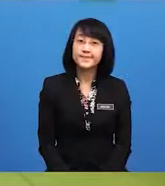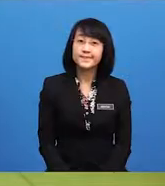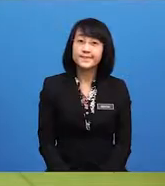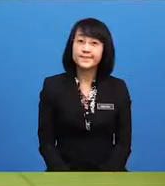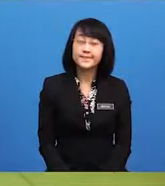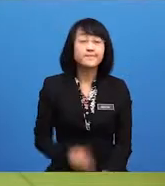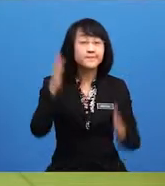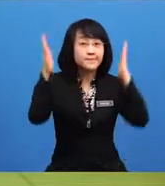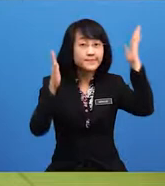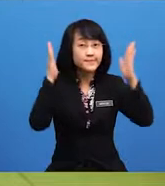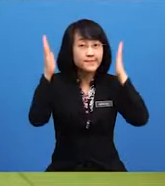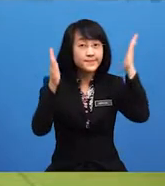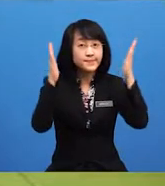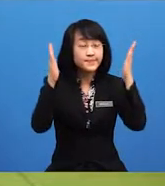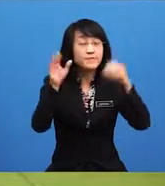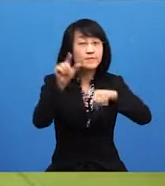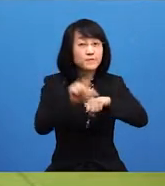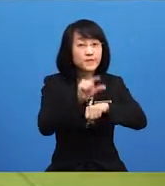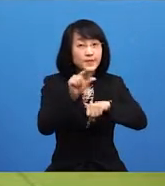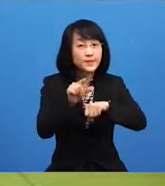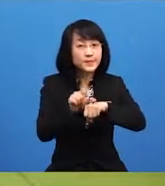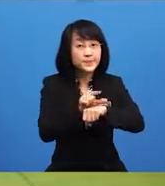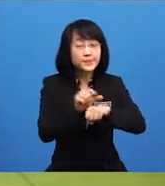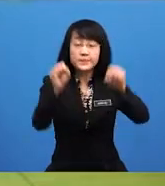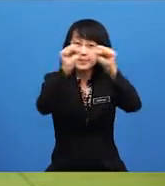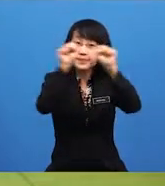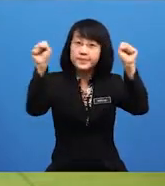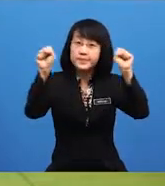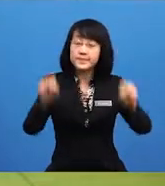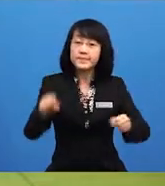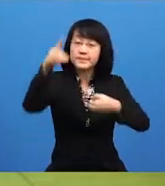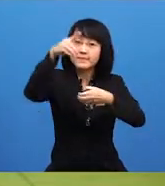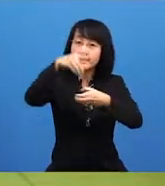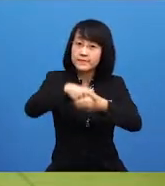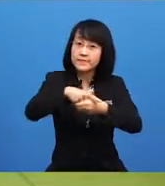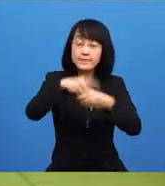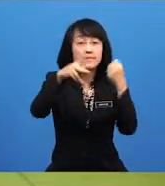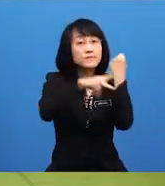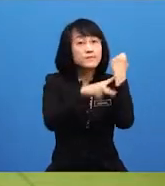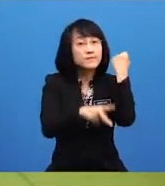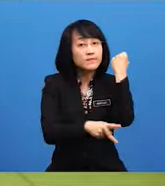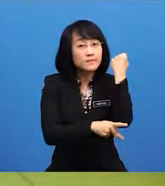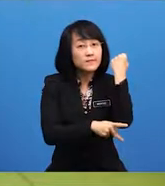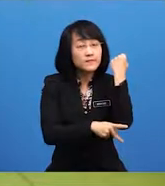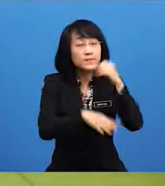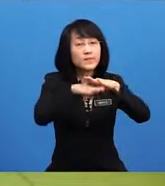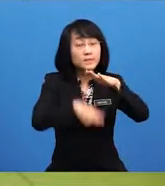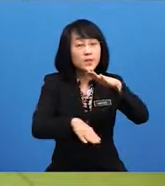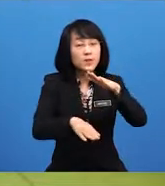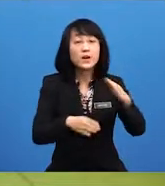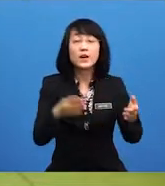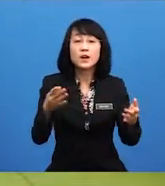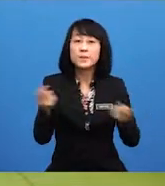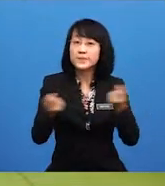Malaysia mengamalkan sistem demokrasi berparlimen di bawah pentadbiran